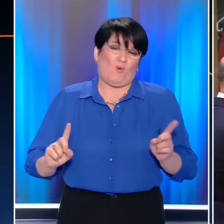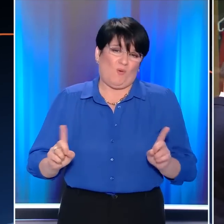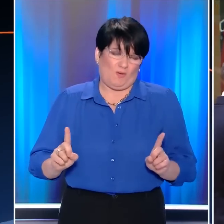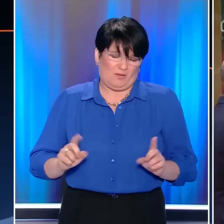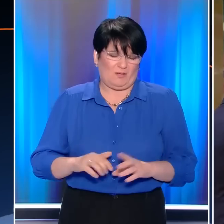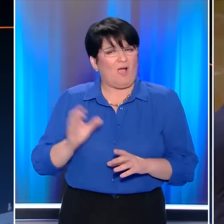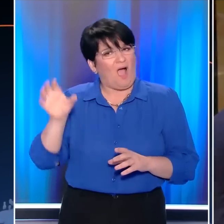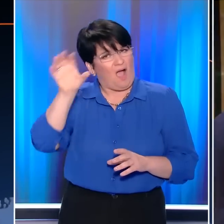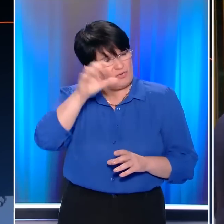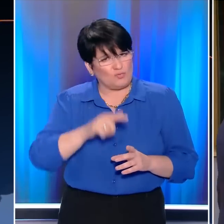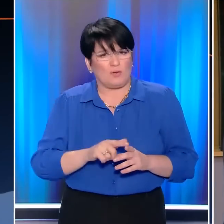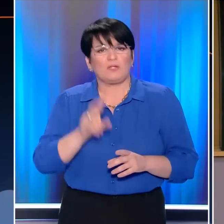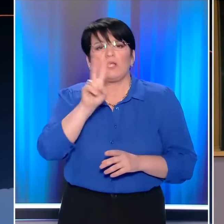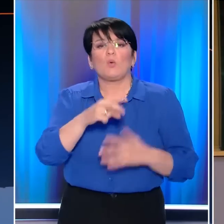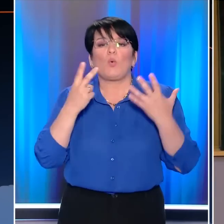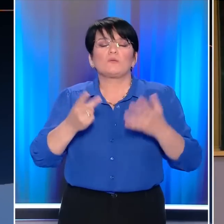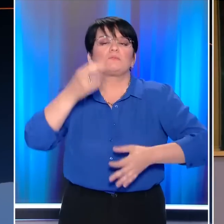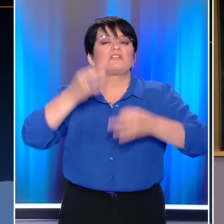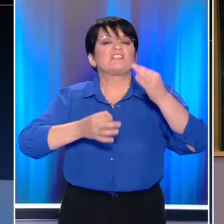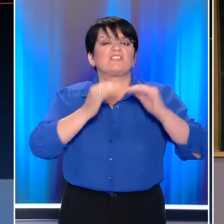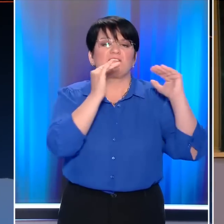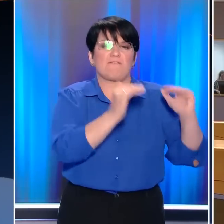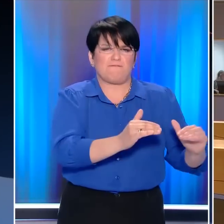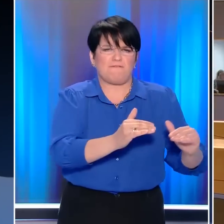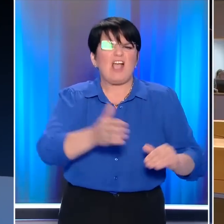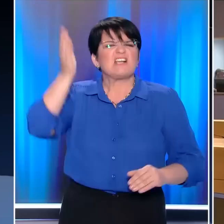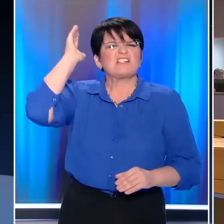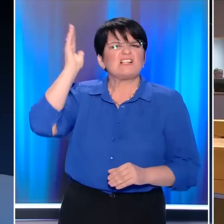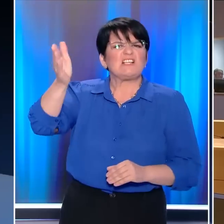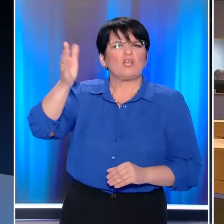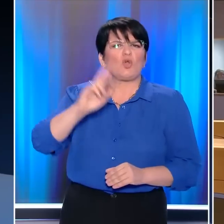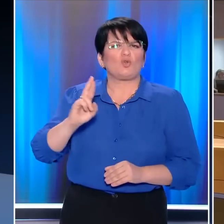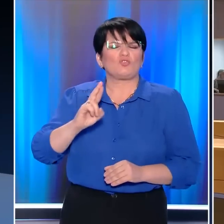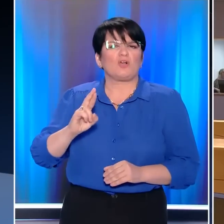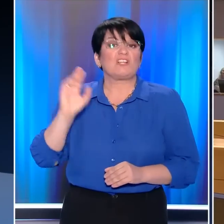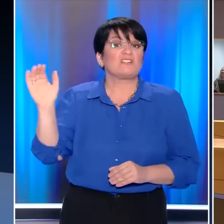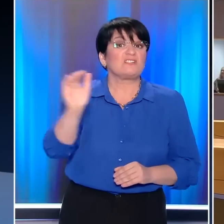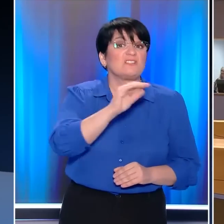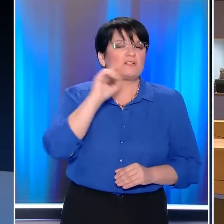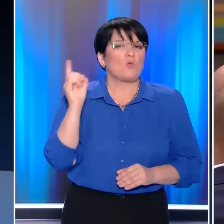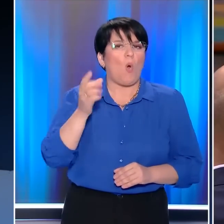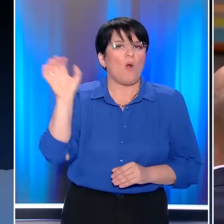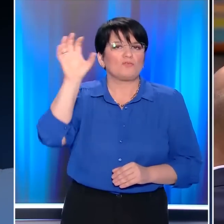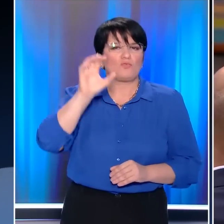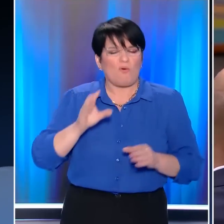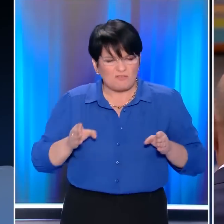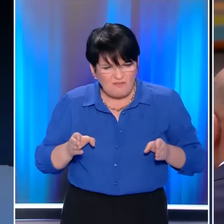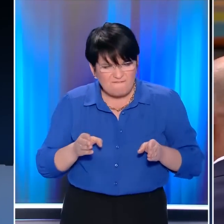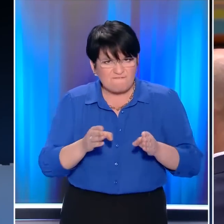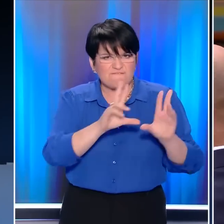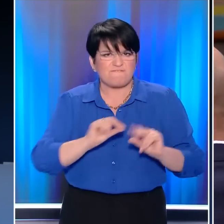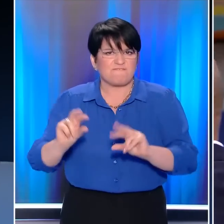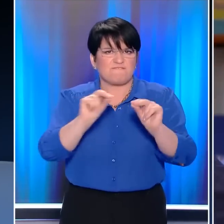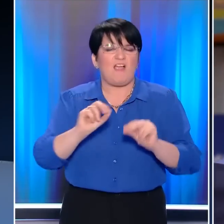Οι 27 συνεχίζουν σήμερα τις συνομιλίες με θέμα της κυρώσης κατά της Ρωσίας και ζητώντας όλες οι χώρες να εφηγραμμιστούν με τις κοινές